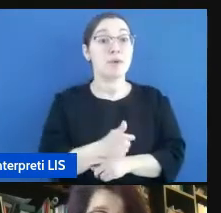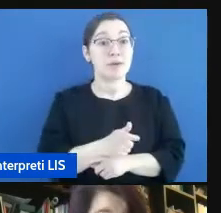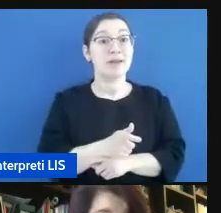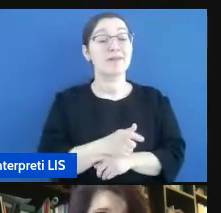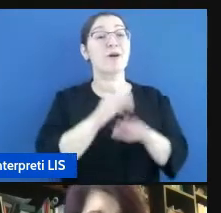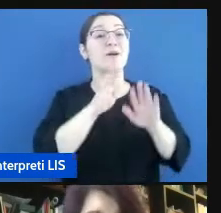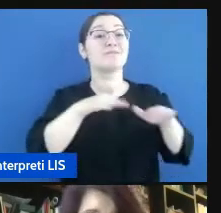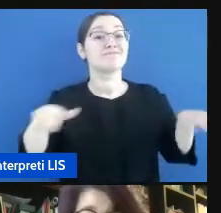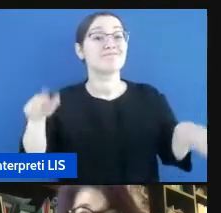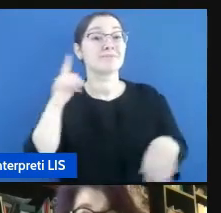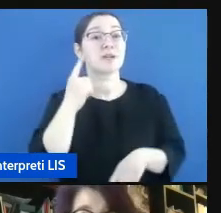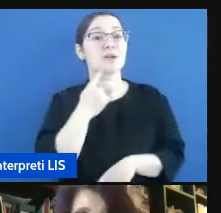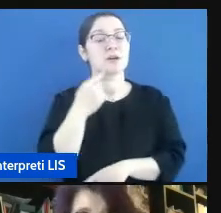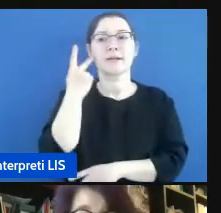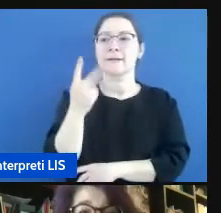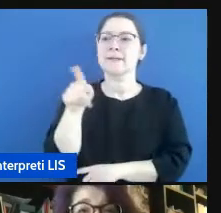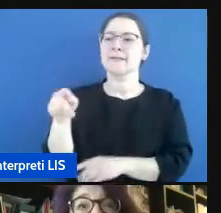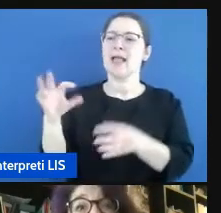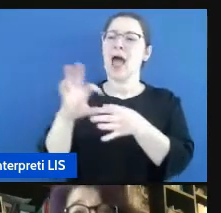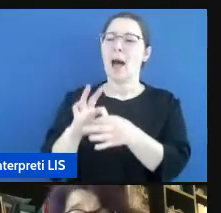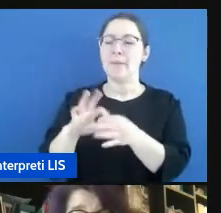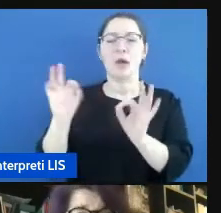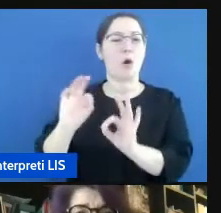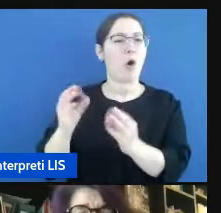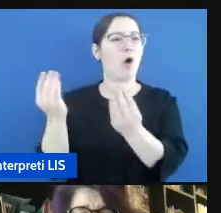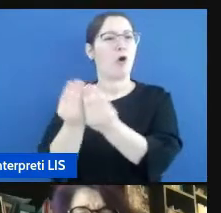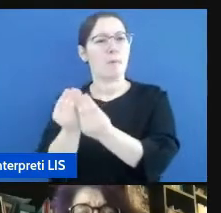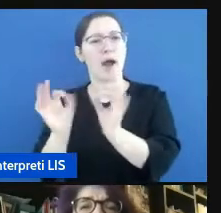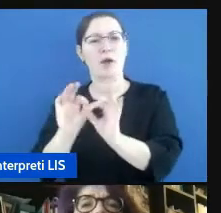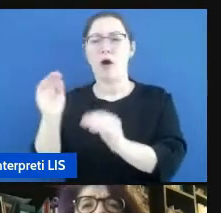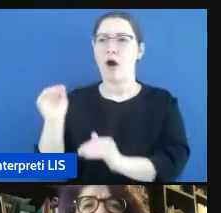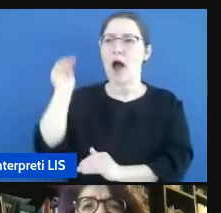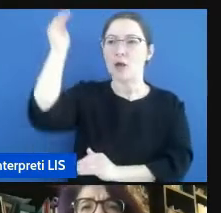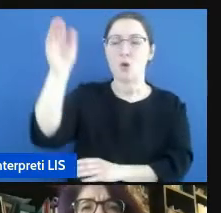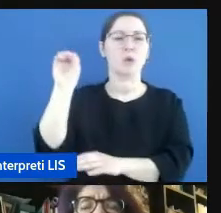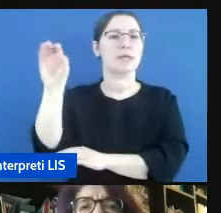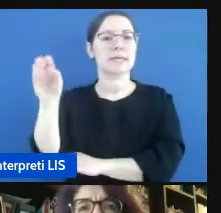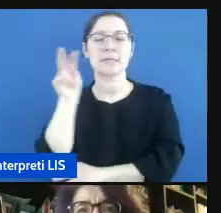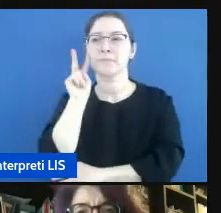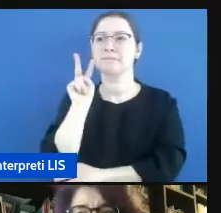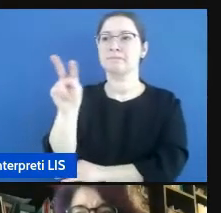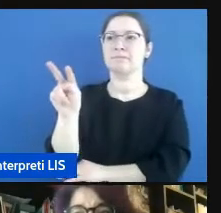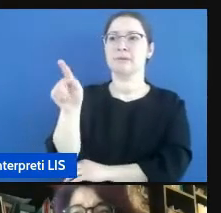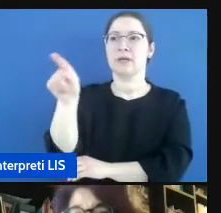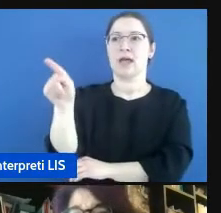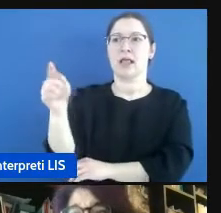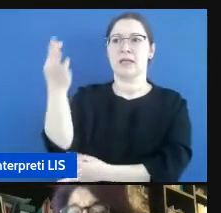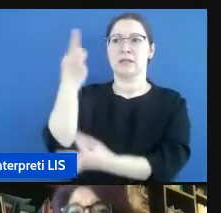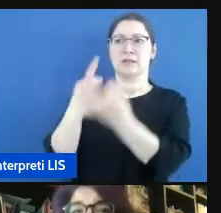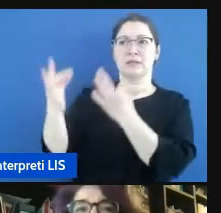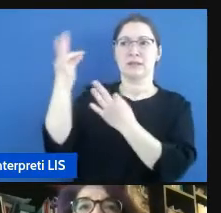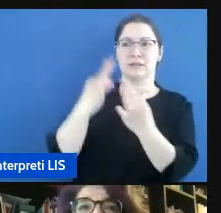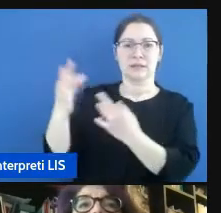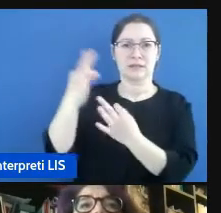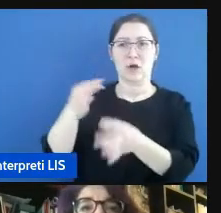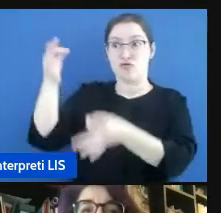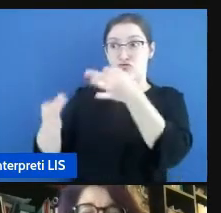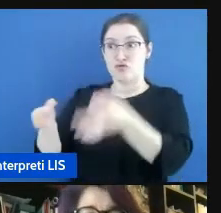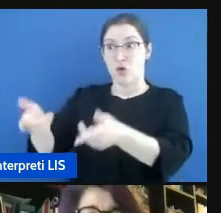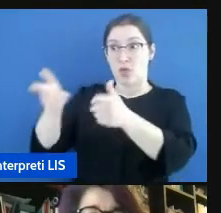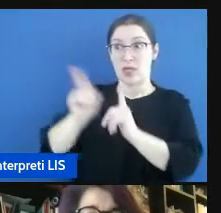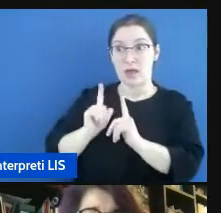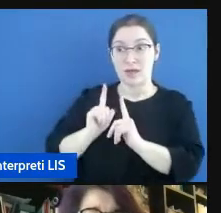compagno, amico, un pari, o l'adulto, gli insegnanti, come un elemento giudicante e quindi in questo senso